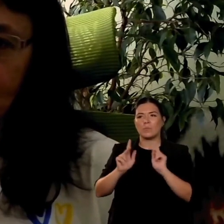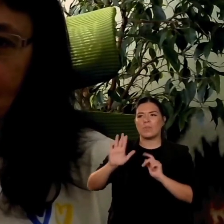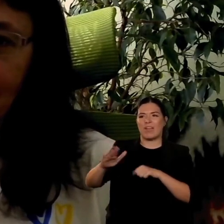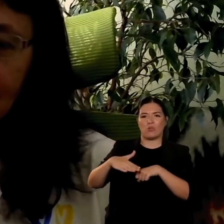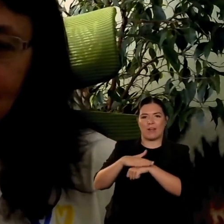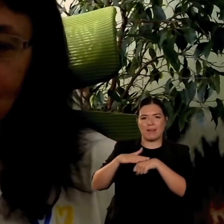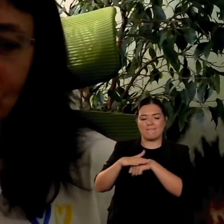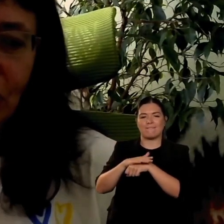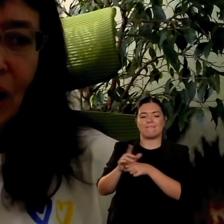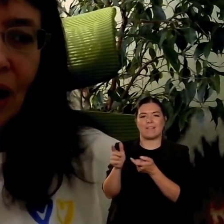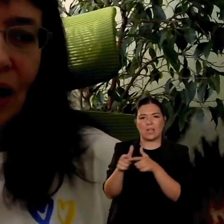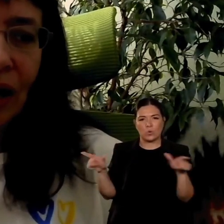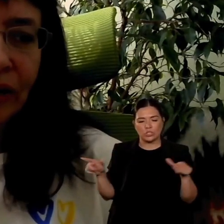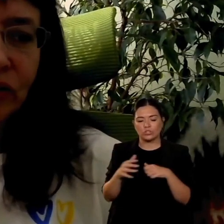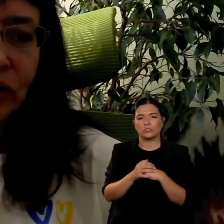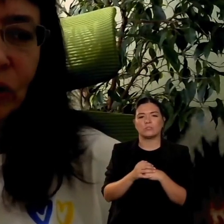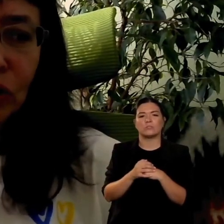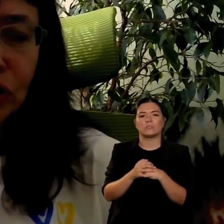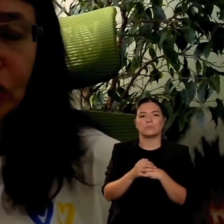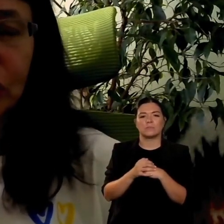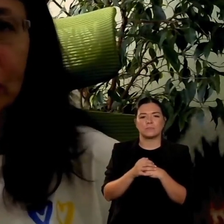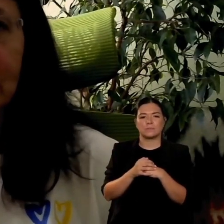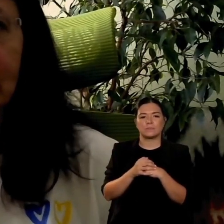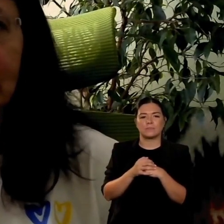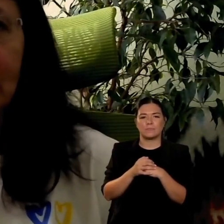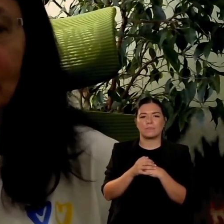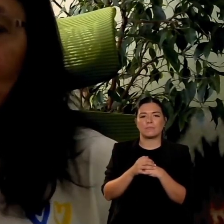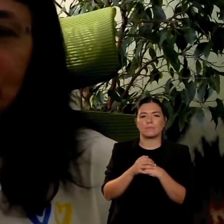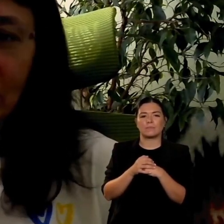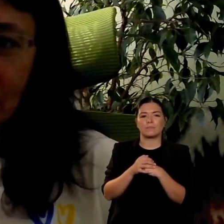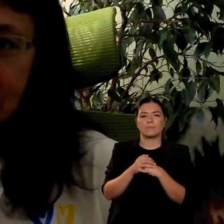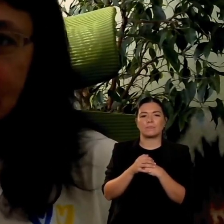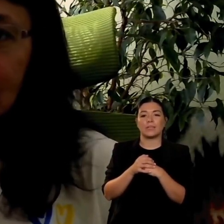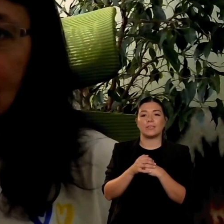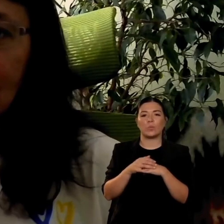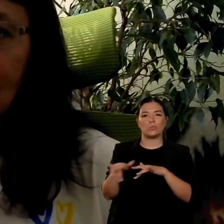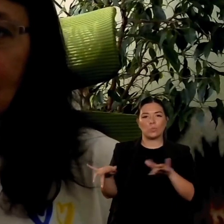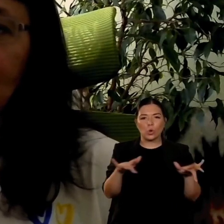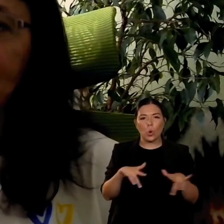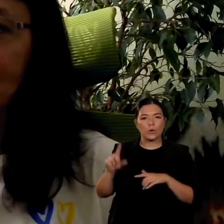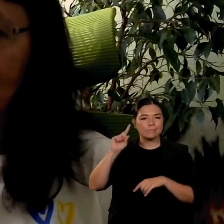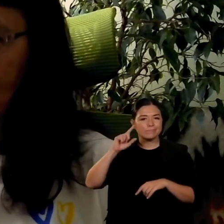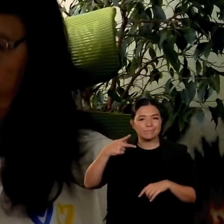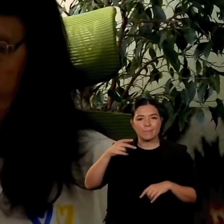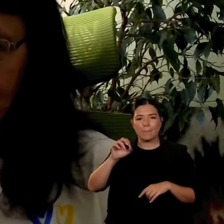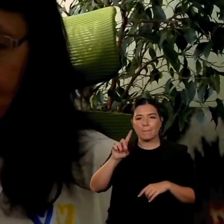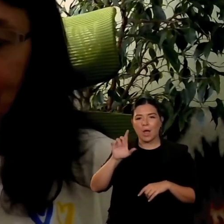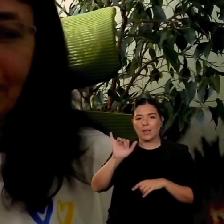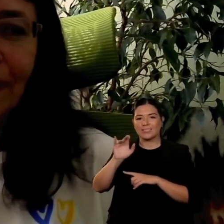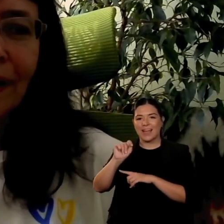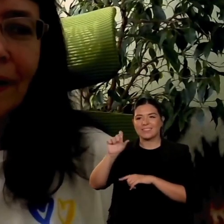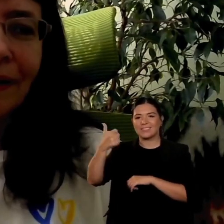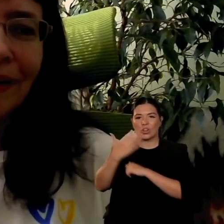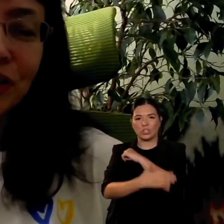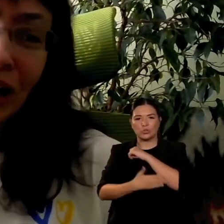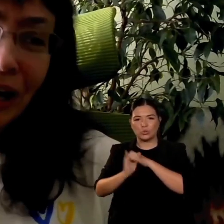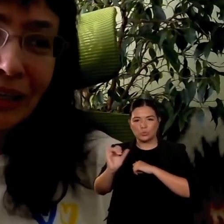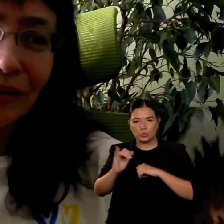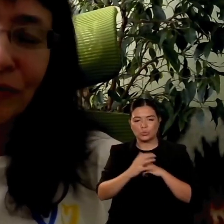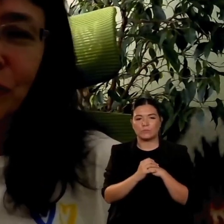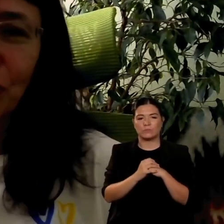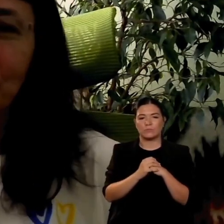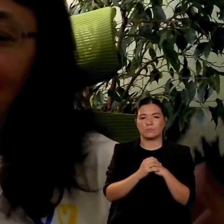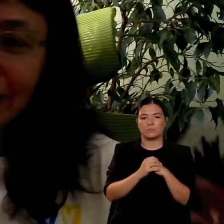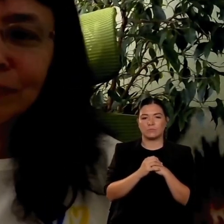Gianni di Gran Bretagna ha preso una cattura creativa un